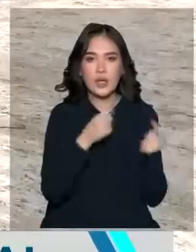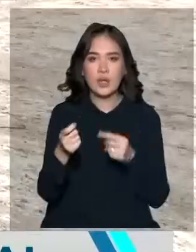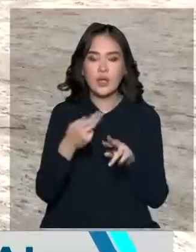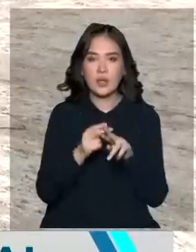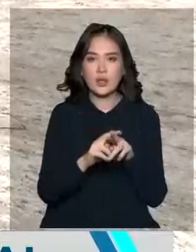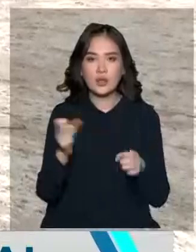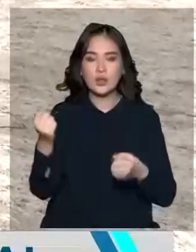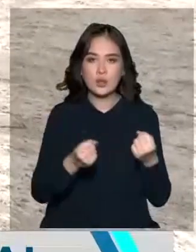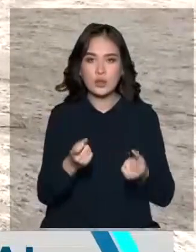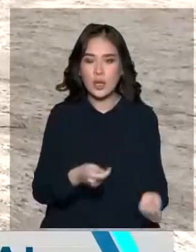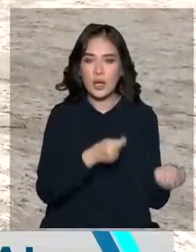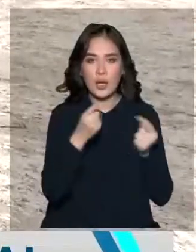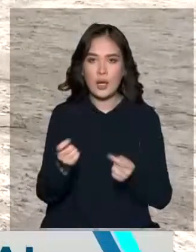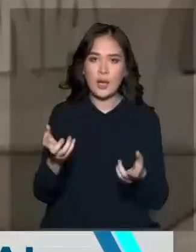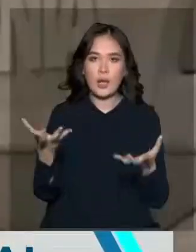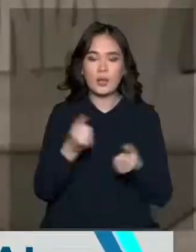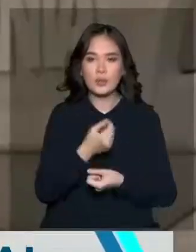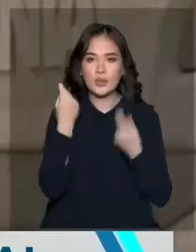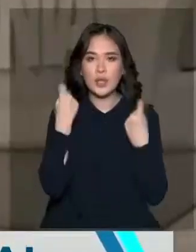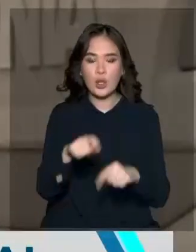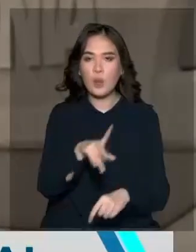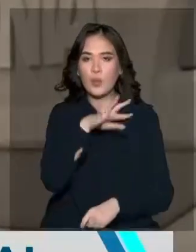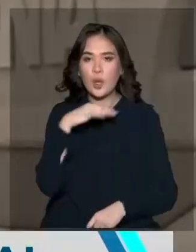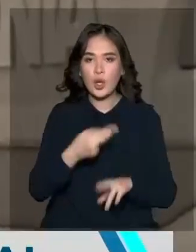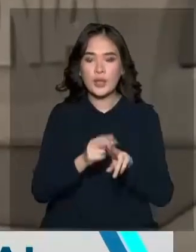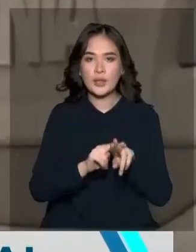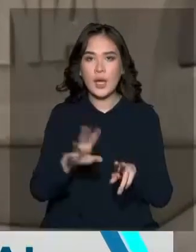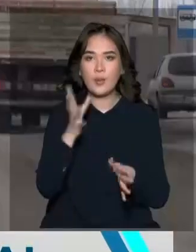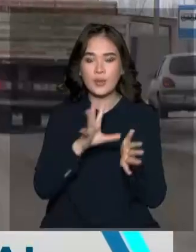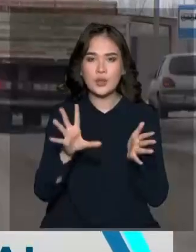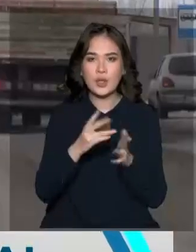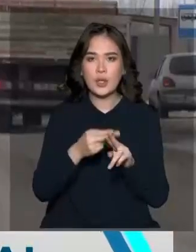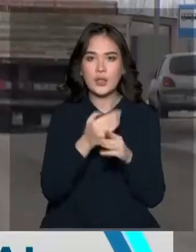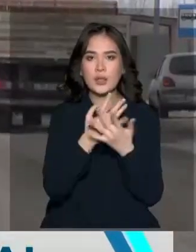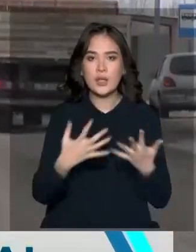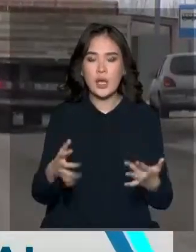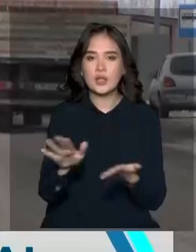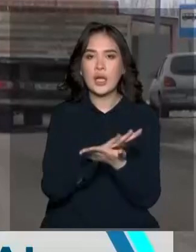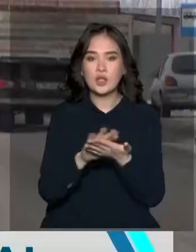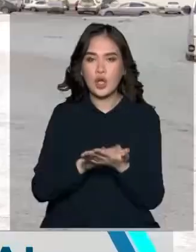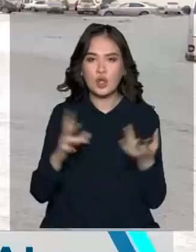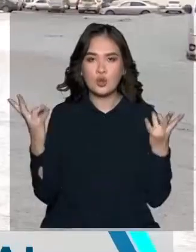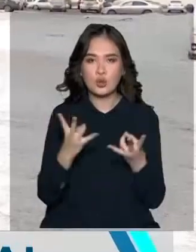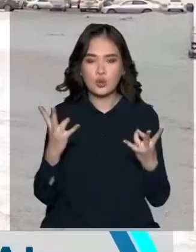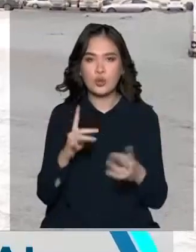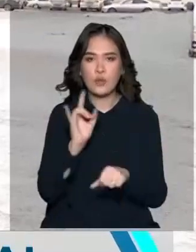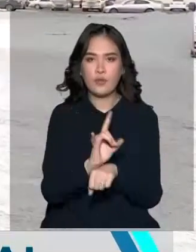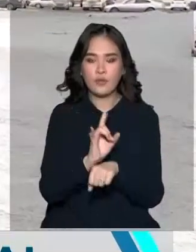үші үшкі нарықтада алып сатарлар қаптап кеткендейді. Транспорт, логистика нарығын делдалдардан тазартуға жетте отыр.